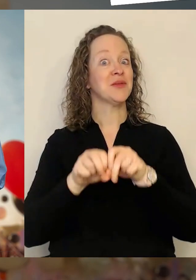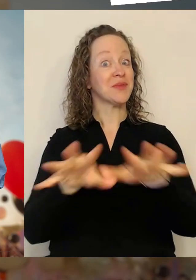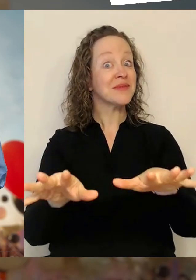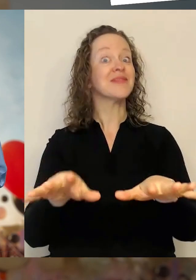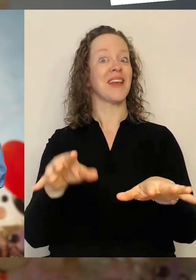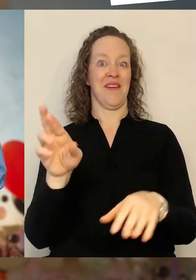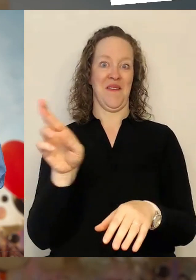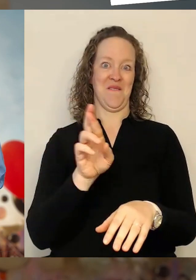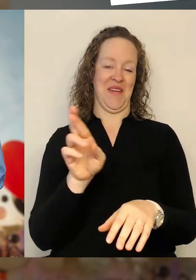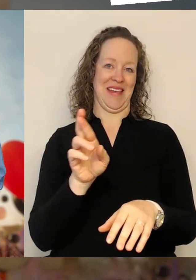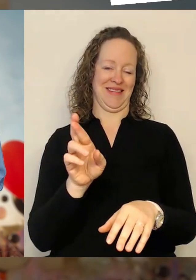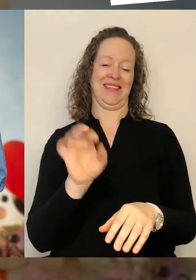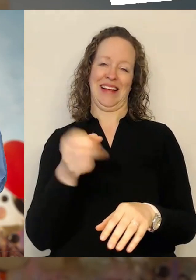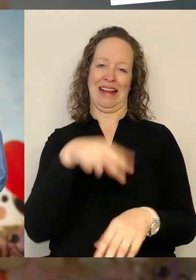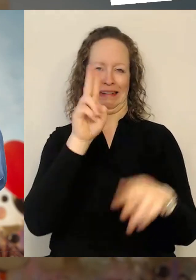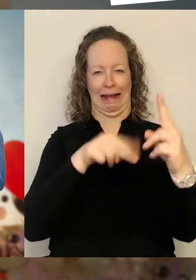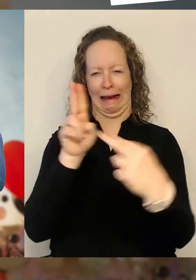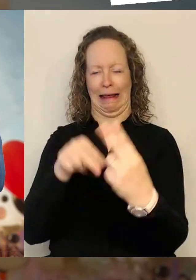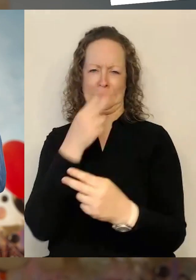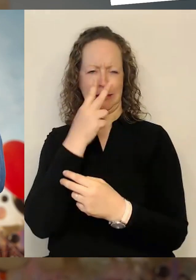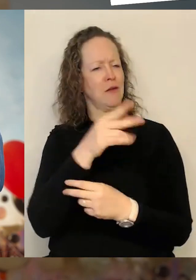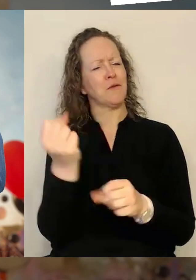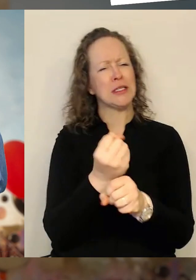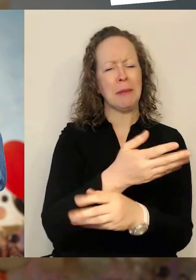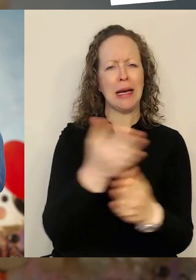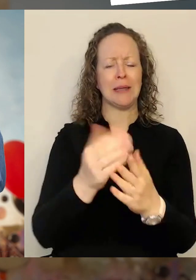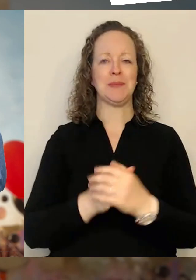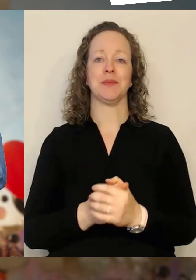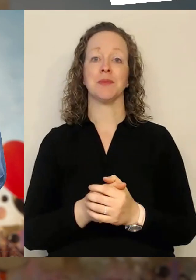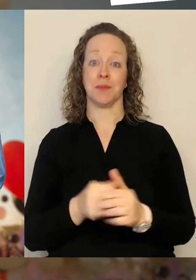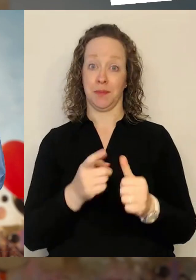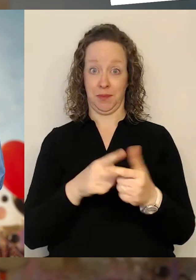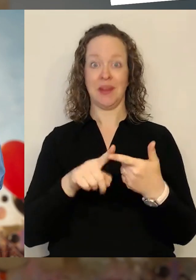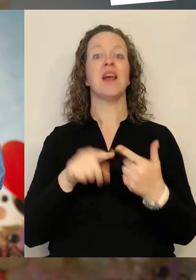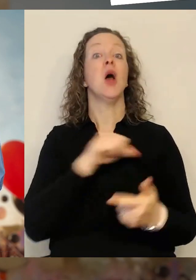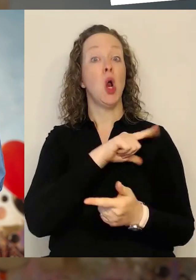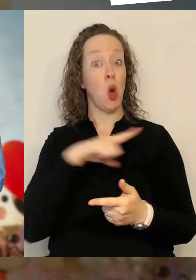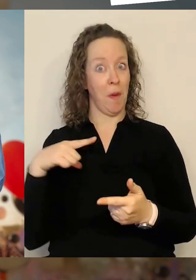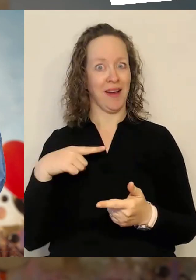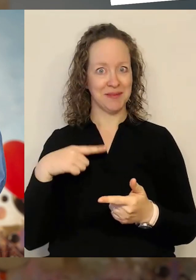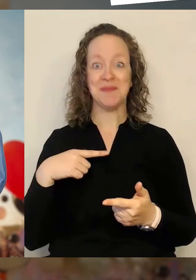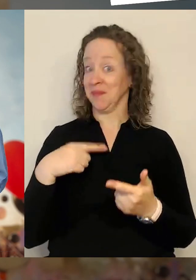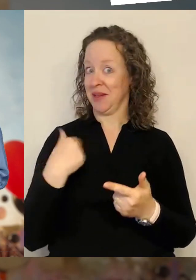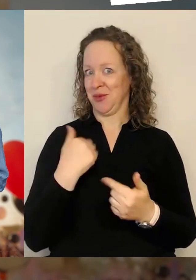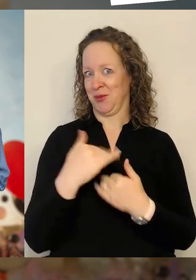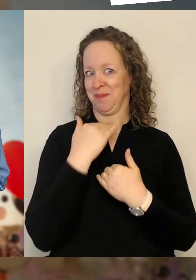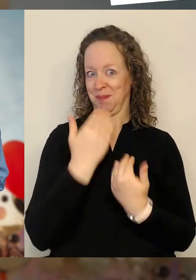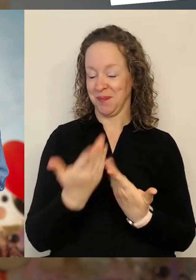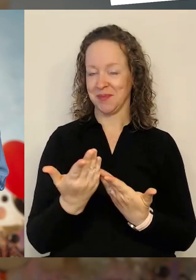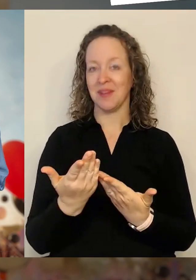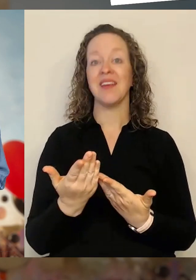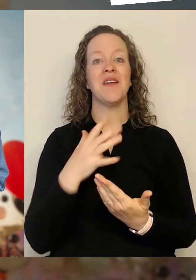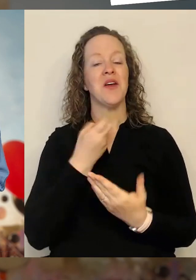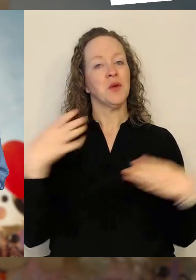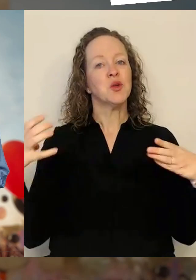Preisträger auch nochmal hier im Livestream kennen. Und Lübeck haben Sie ebenfalls schon angesprochen. Wir wollen nämlich natürlich mit Ihnen schauen, wie sieht der